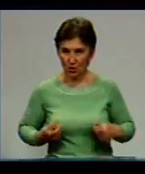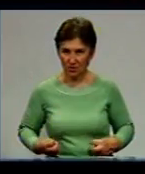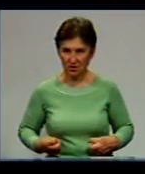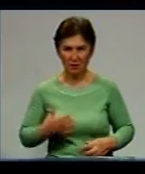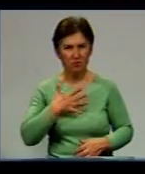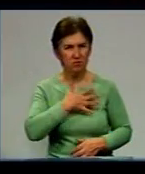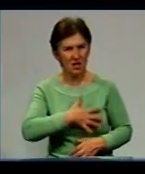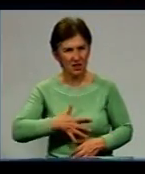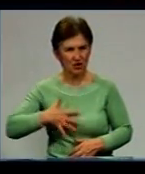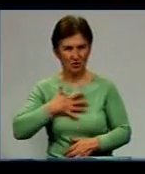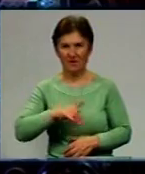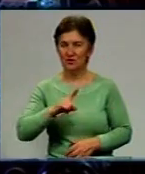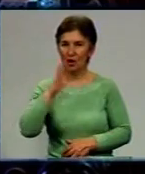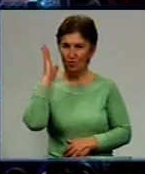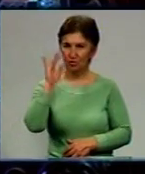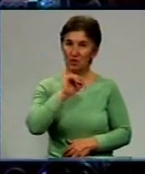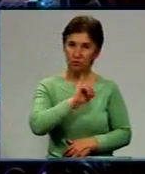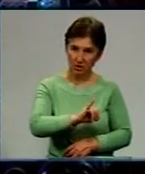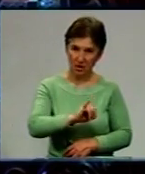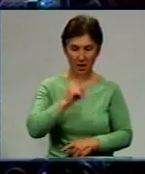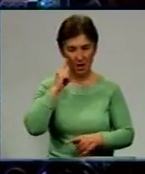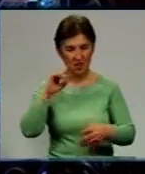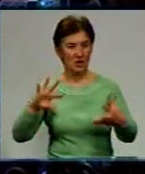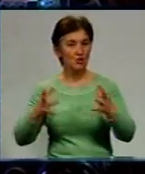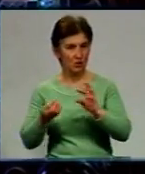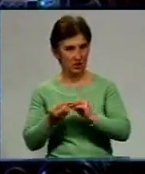переживала, що буде поганий результат, а коли прийшла, результат був позитивний. Вона йшла діагності,